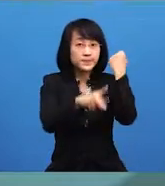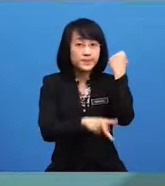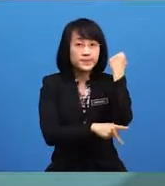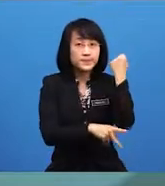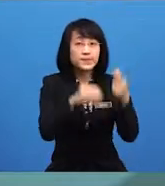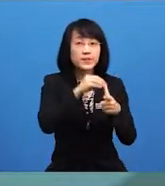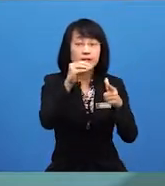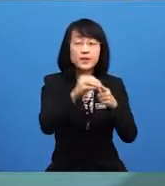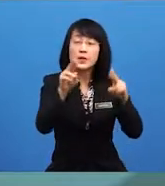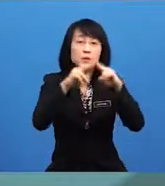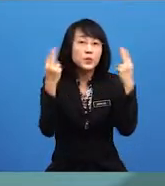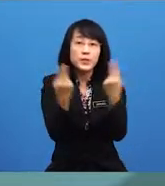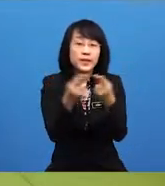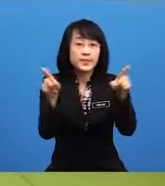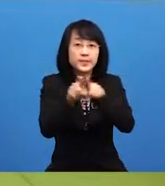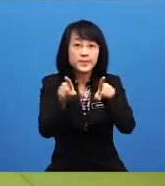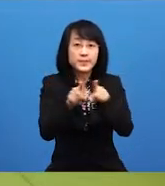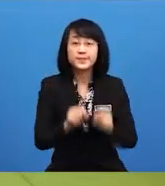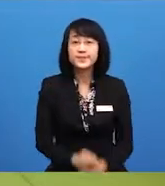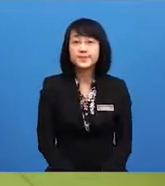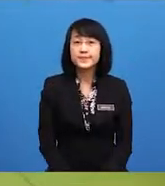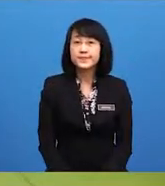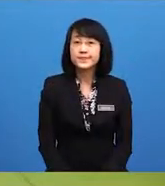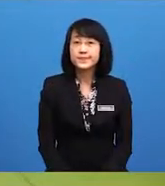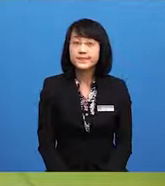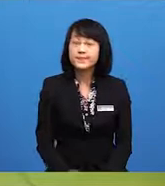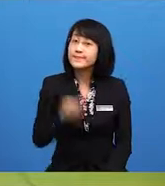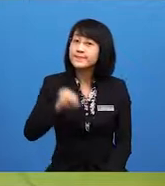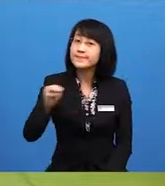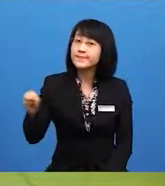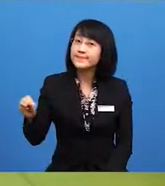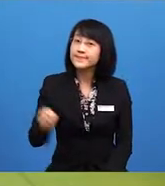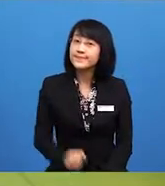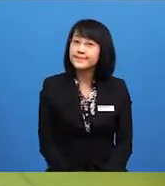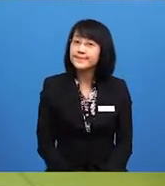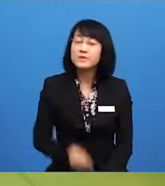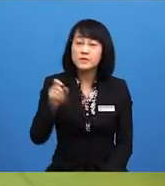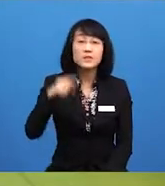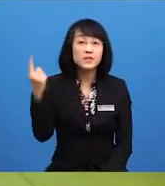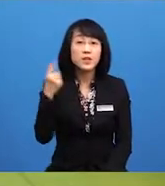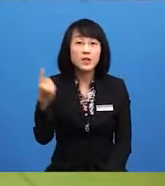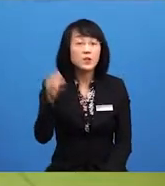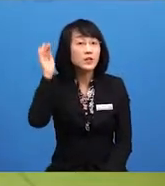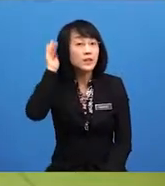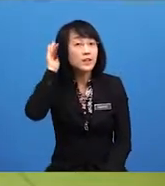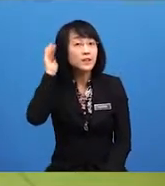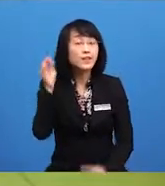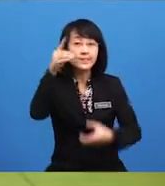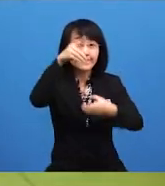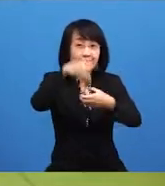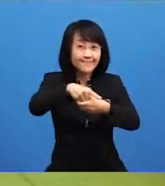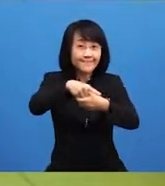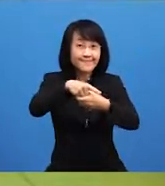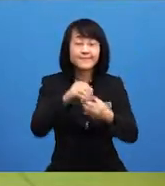perhimpunan serupa. Murid-murid, mesti sering mendengar perkataan demokrasi